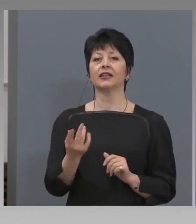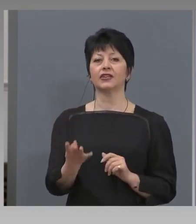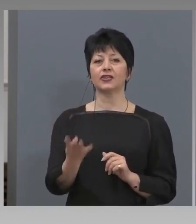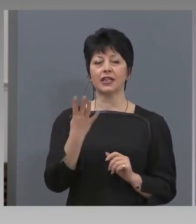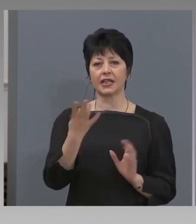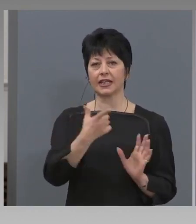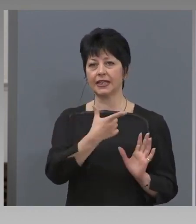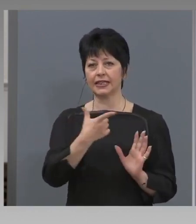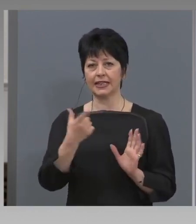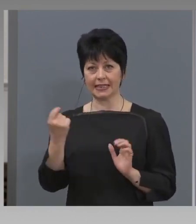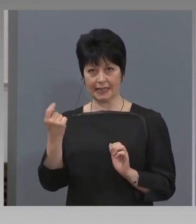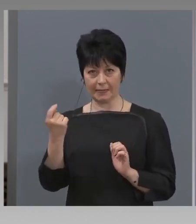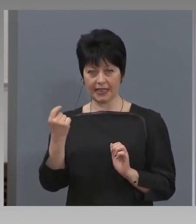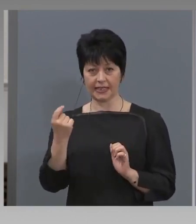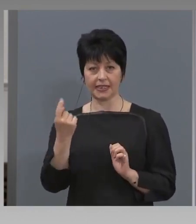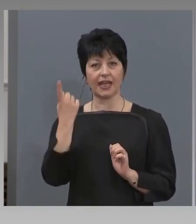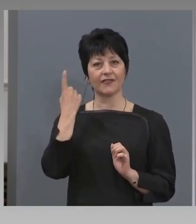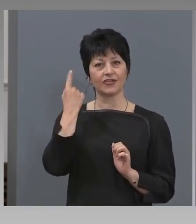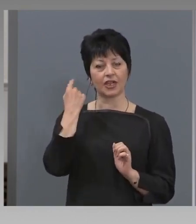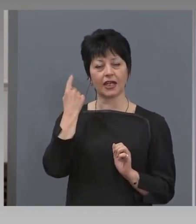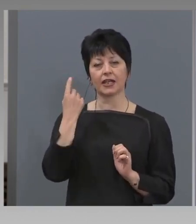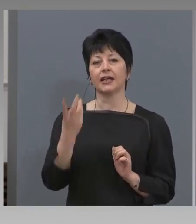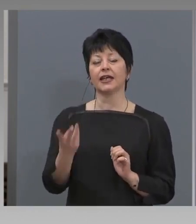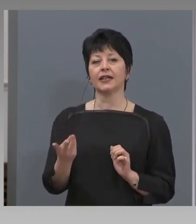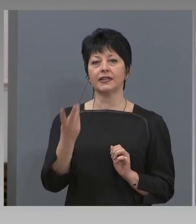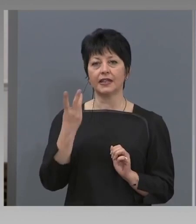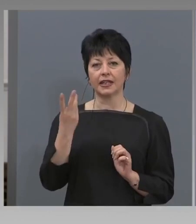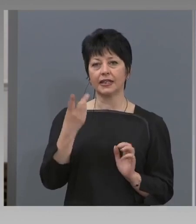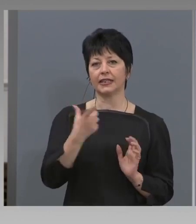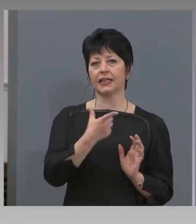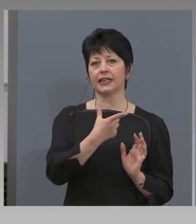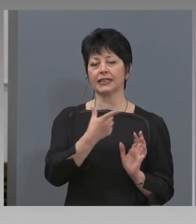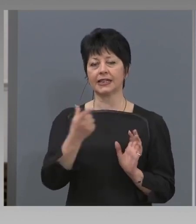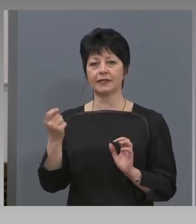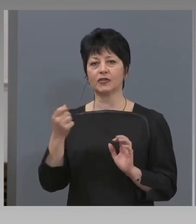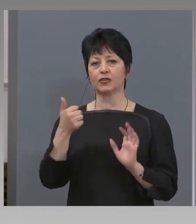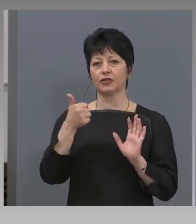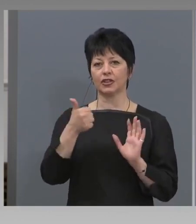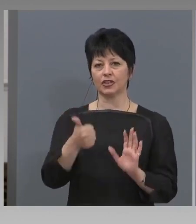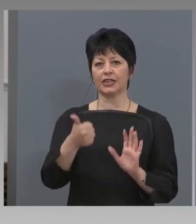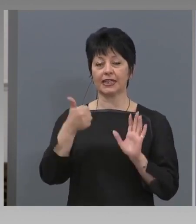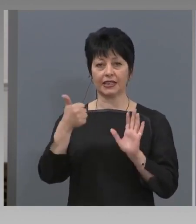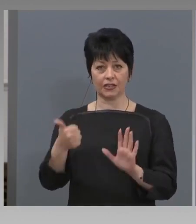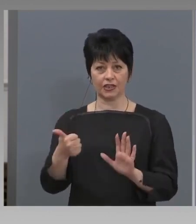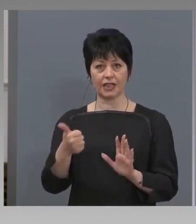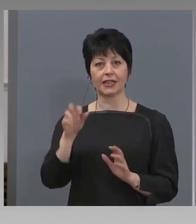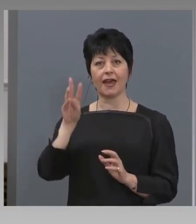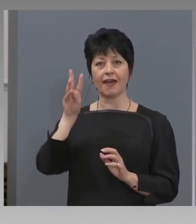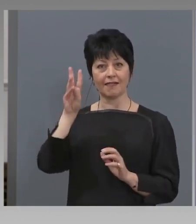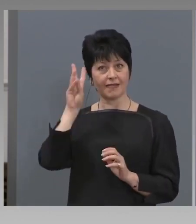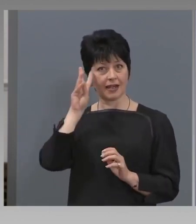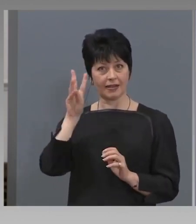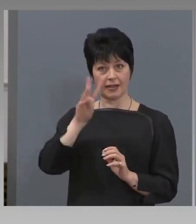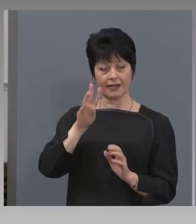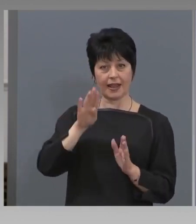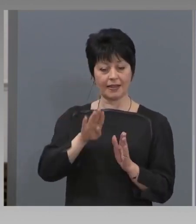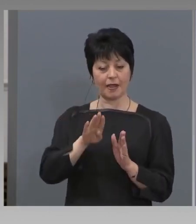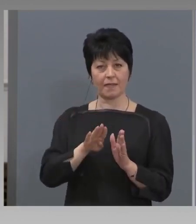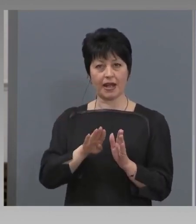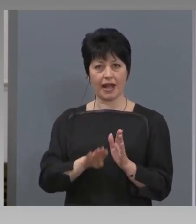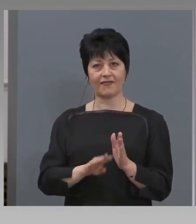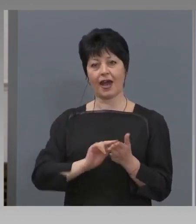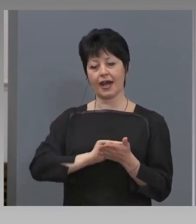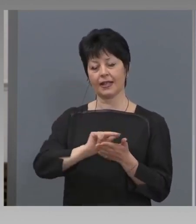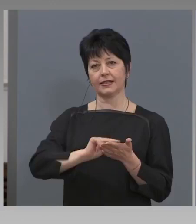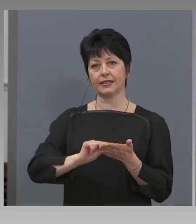вчера са 3866. За трети пореден ден намаляват регистрациите на безработни, за